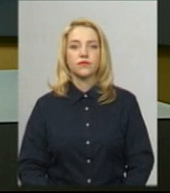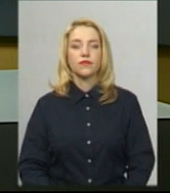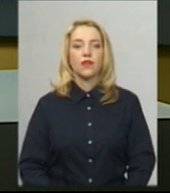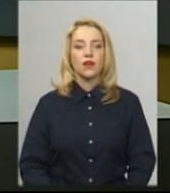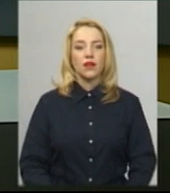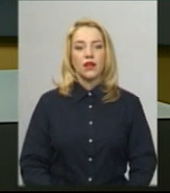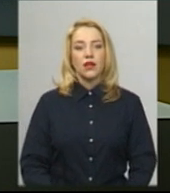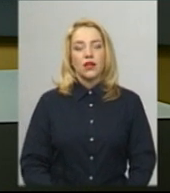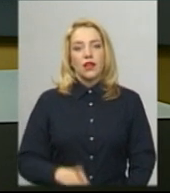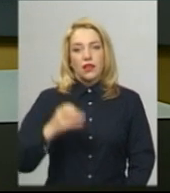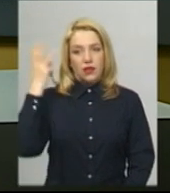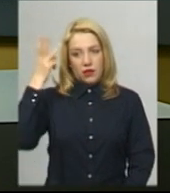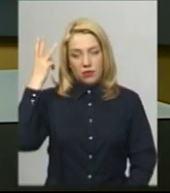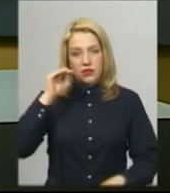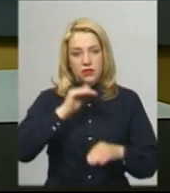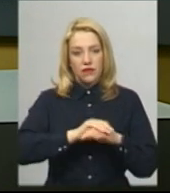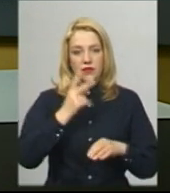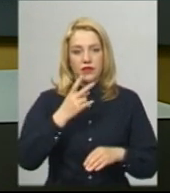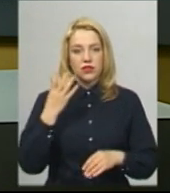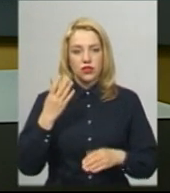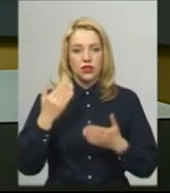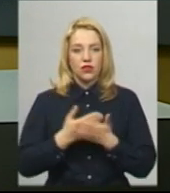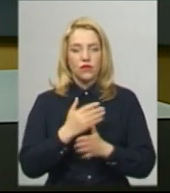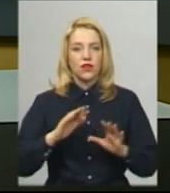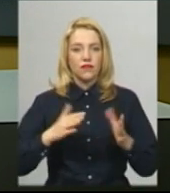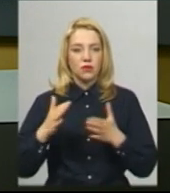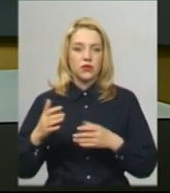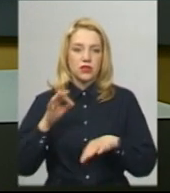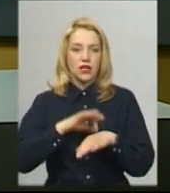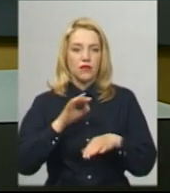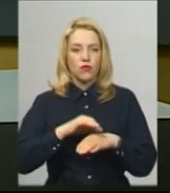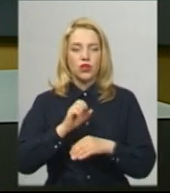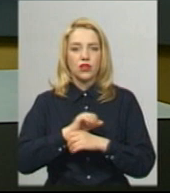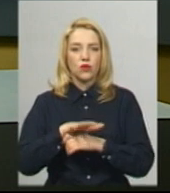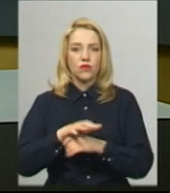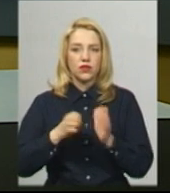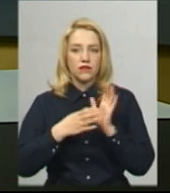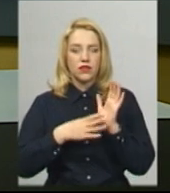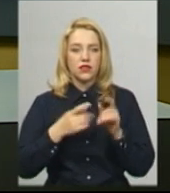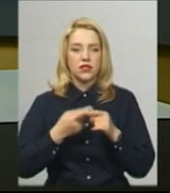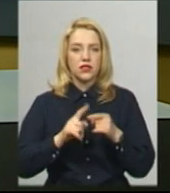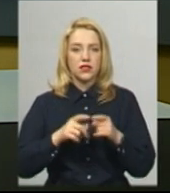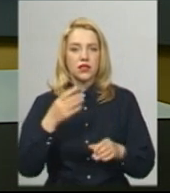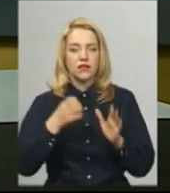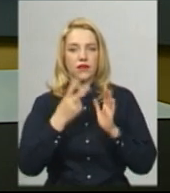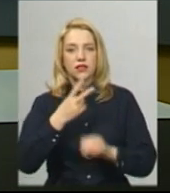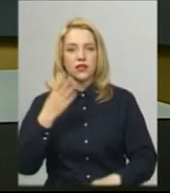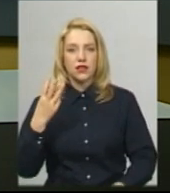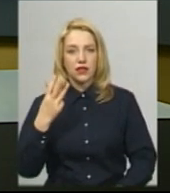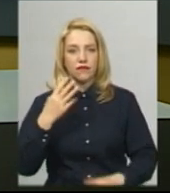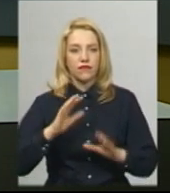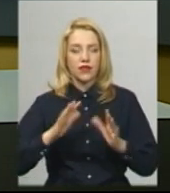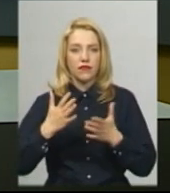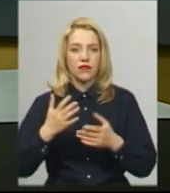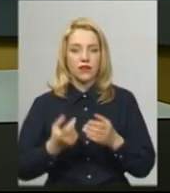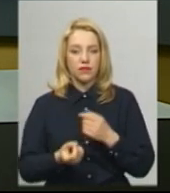На Хмельниччині зафіксували 24 нових випадки захворювання на COVID-19. З них 23 виявили на Кам